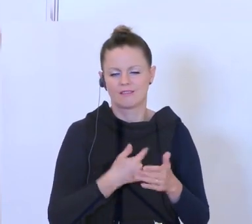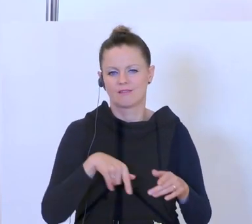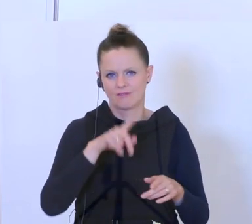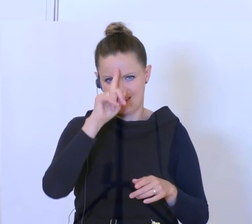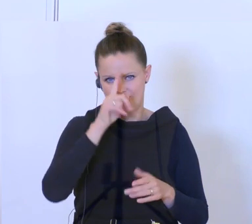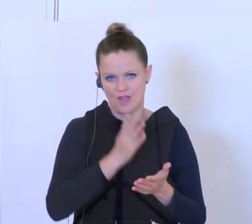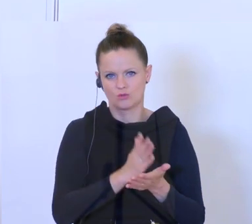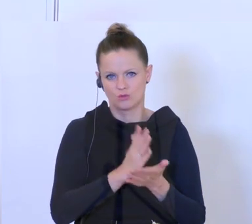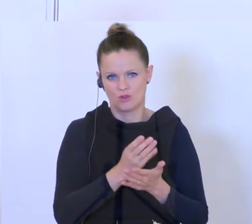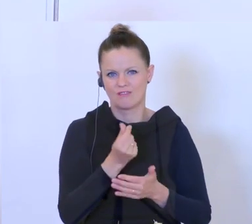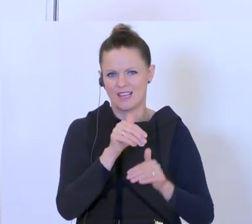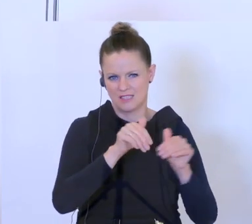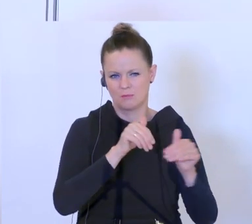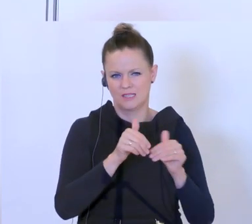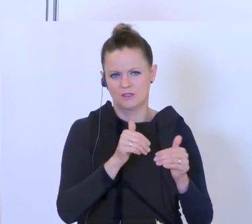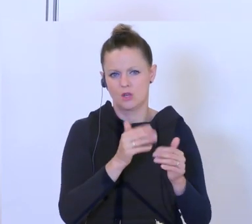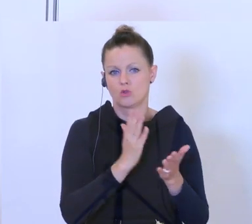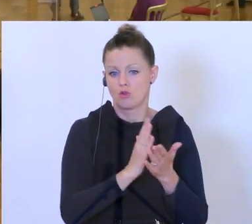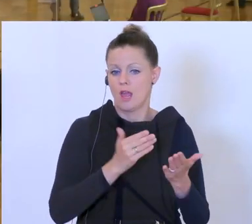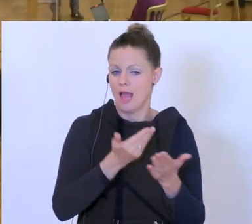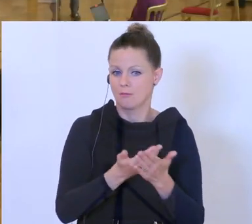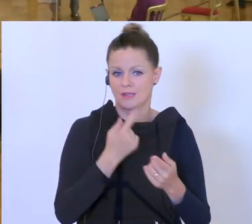Finanzminister hat ja diese Gespräche dorthin auch schon angeboten.